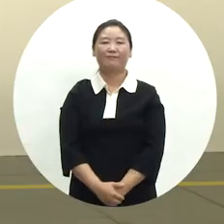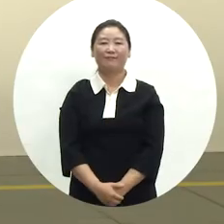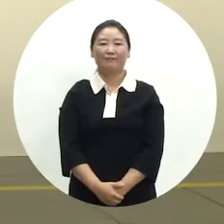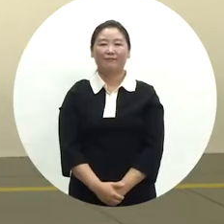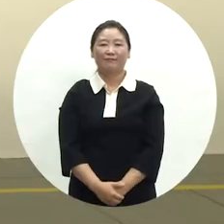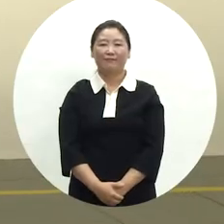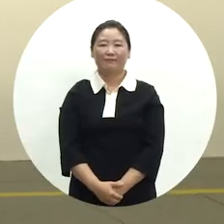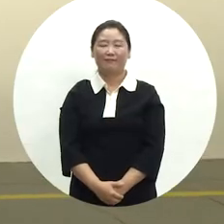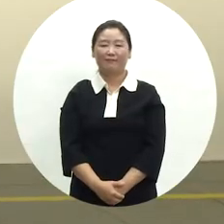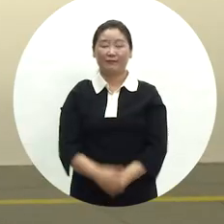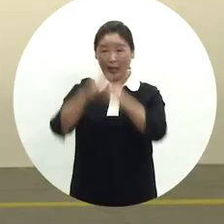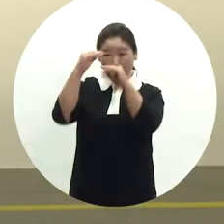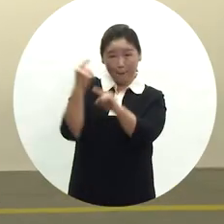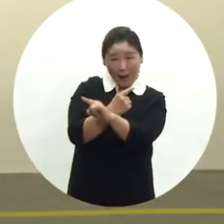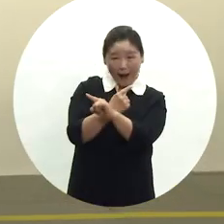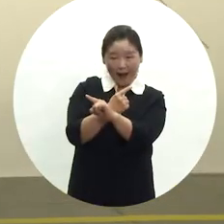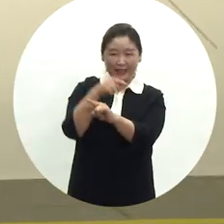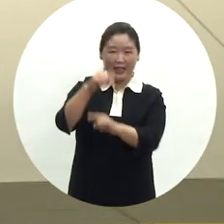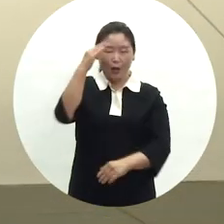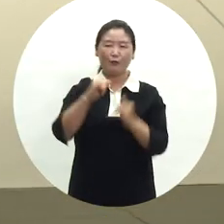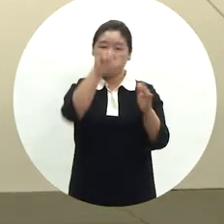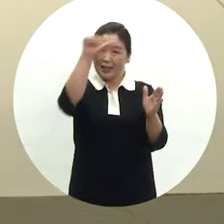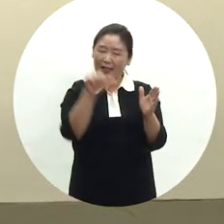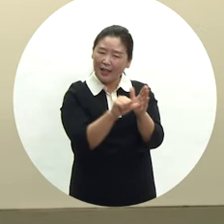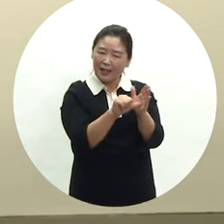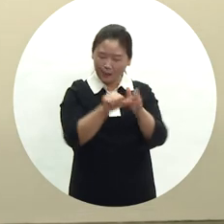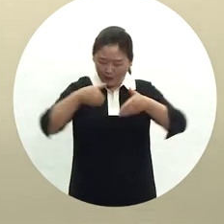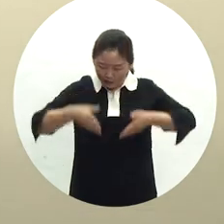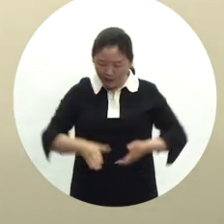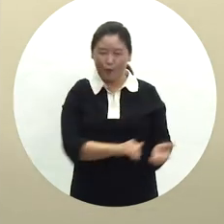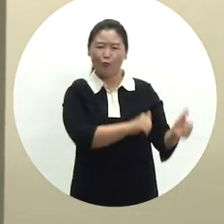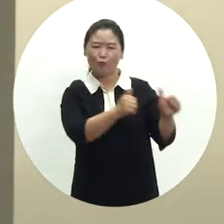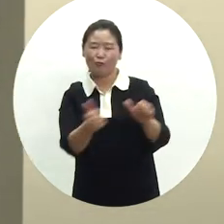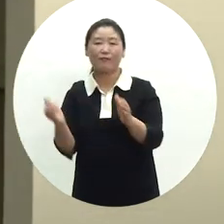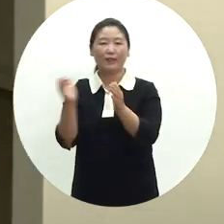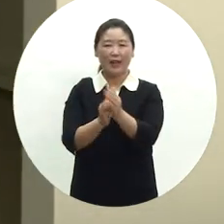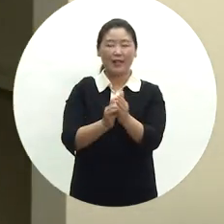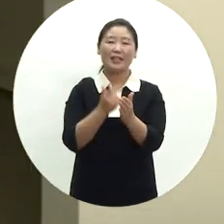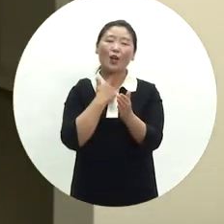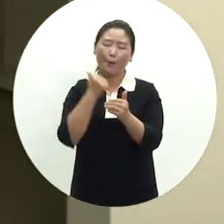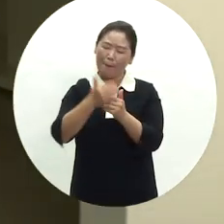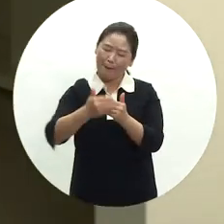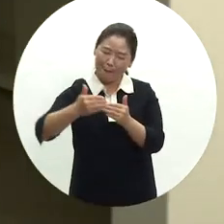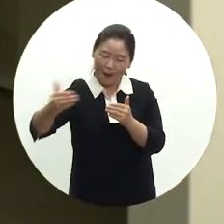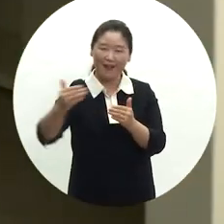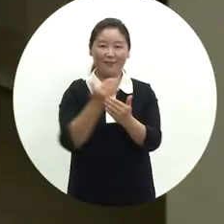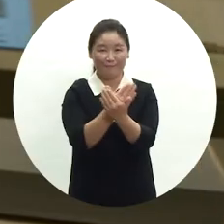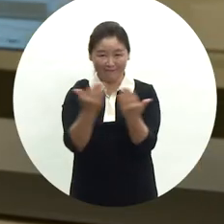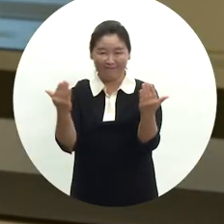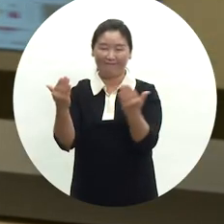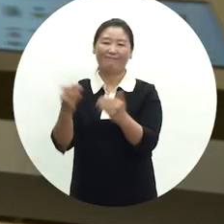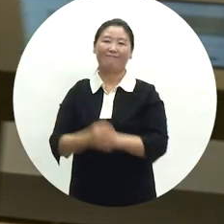개편한 한국인의 일생은 한국인이 태어나 죽을 때까지 겪는 주요 과정을 전시하고 있는데요.